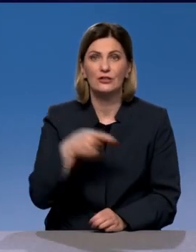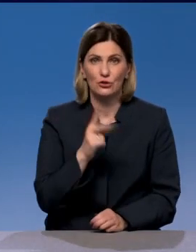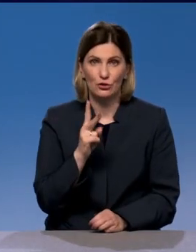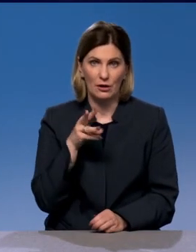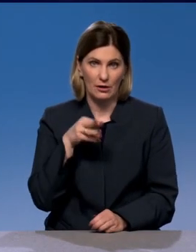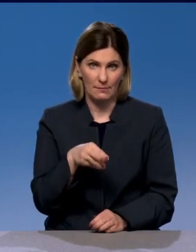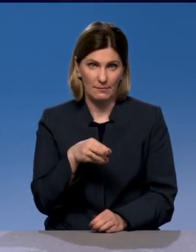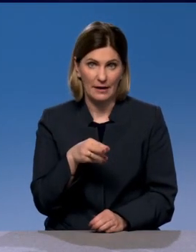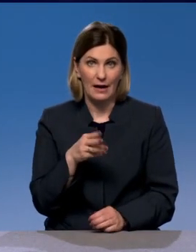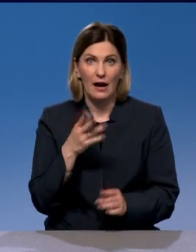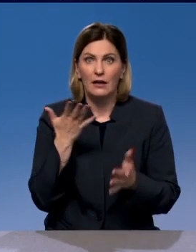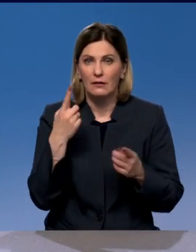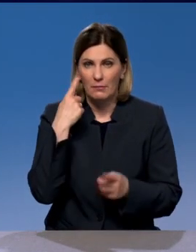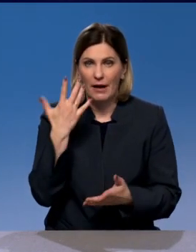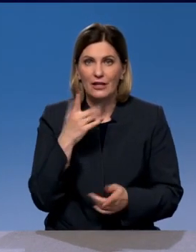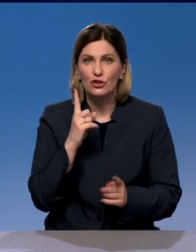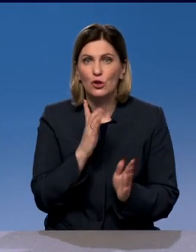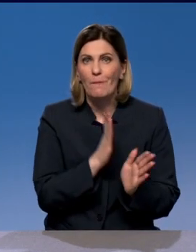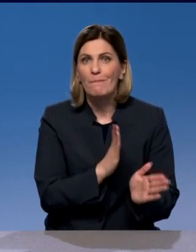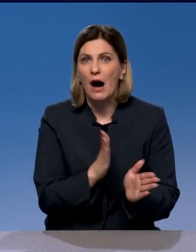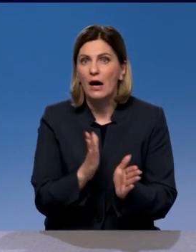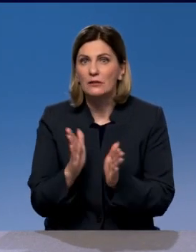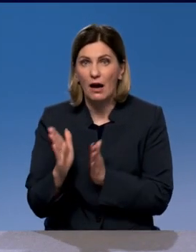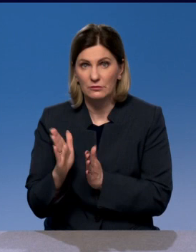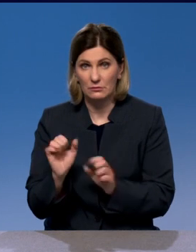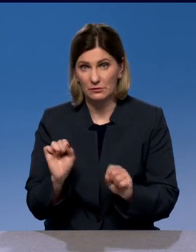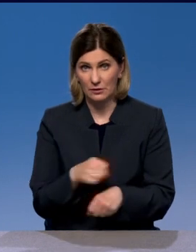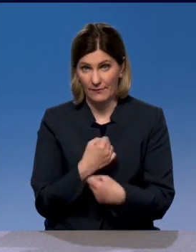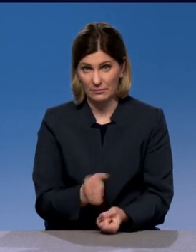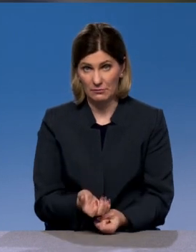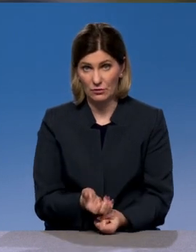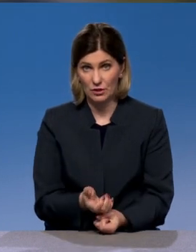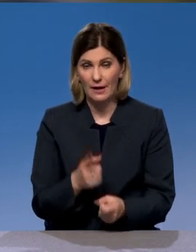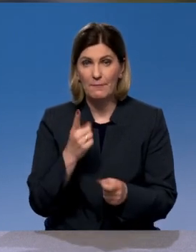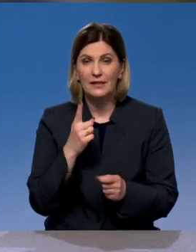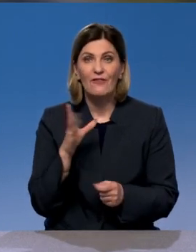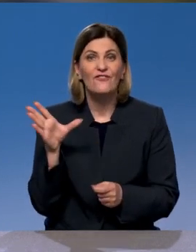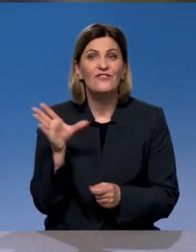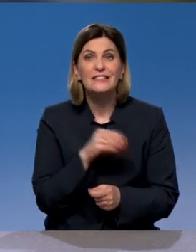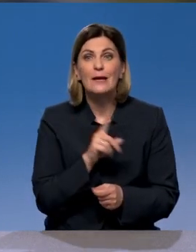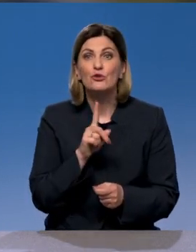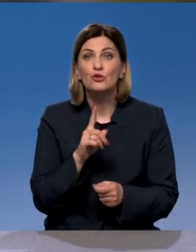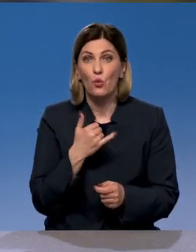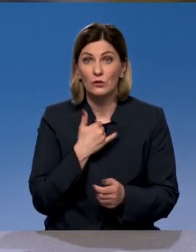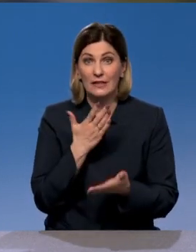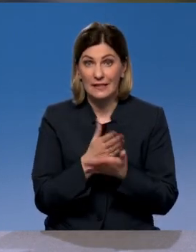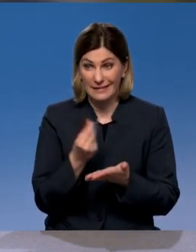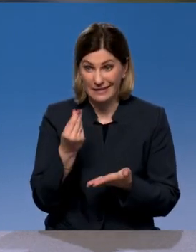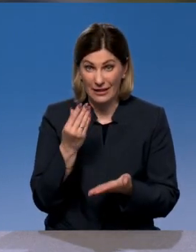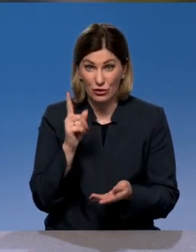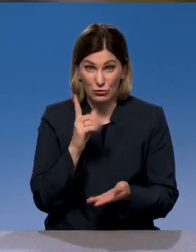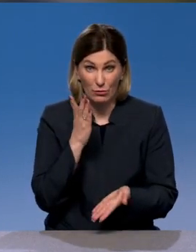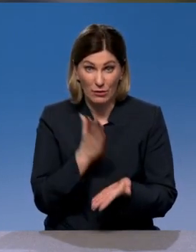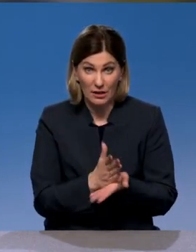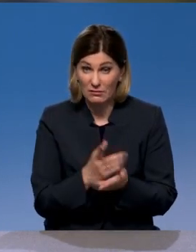Соответственно, навести порядок практически невозможно, поскольку теми инструментариями, которые существуют, теми денежными средствами, которые